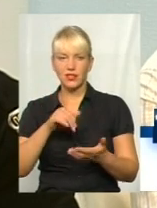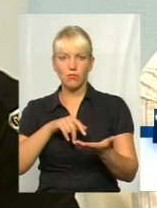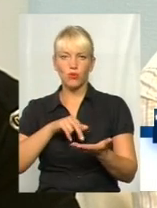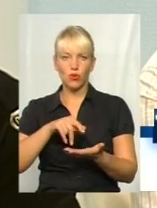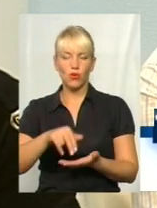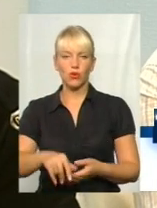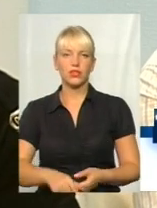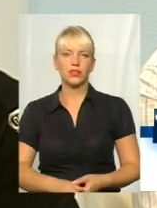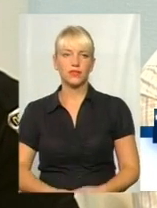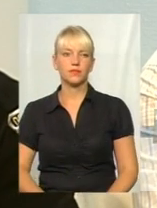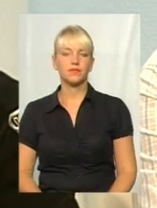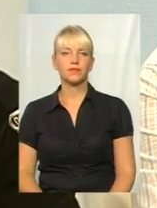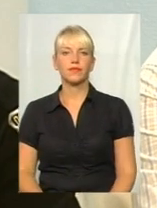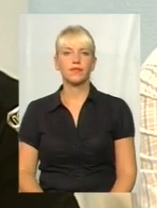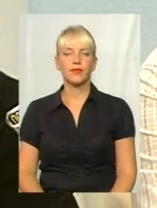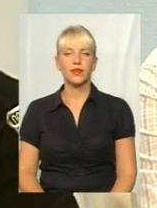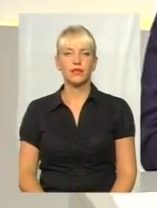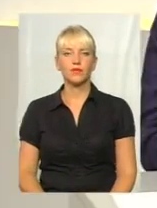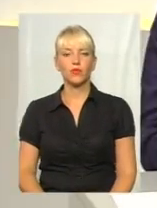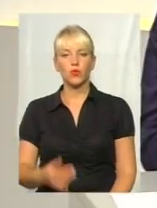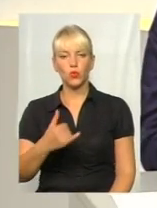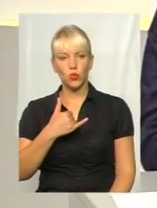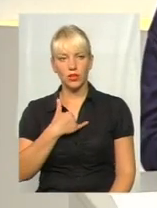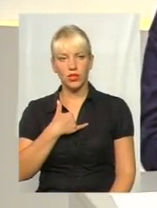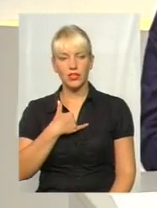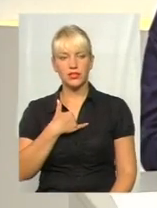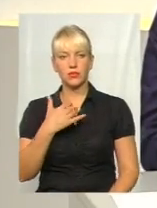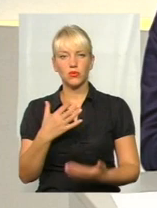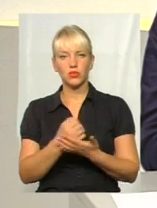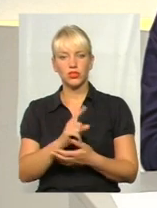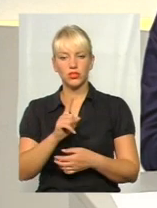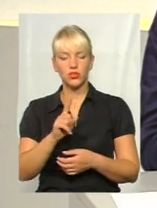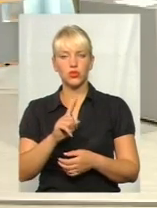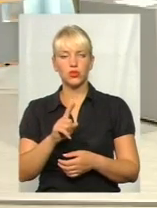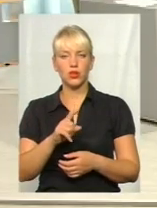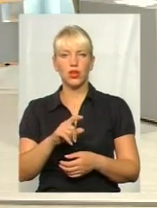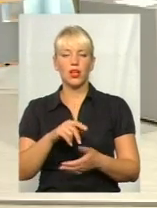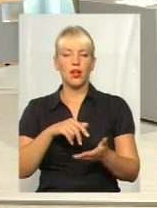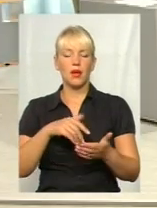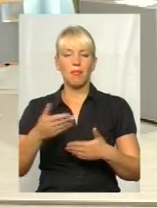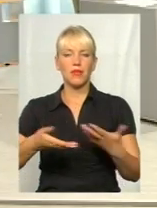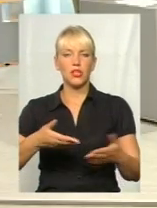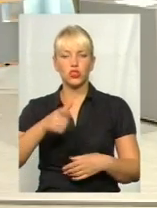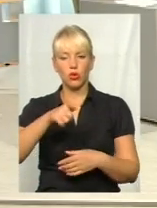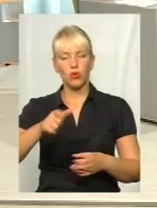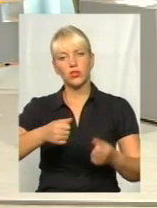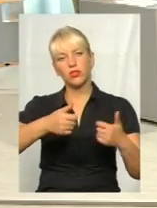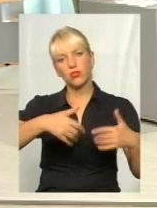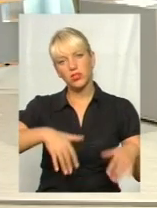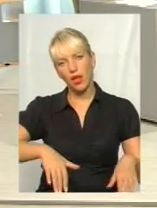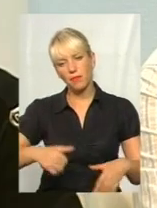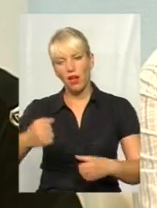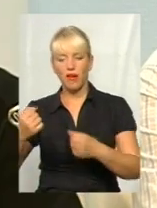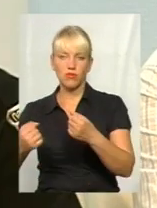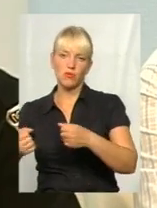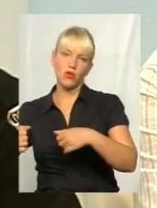переход. У нас виходять і автомобілісти розслаблені, і пішоходи розслаблені, і один одного на дорозі не бачать. Так,